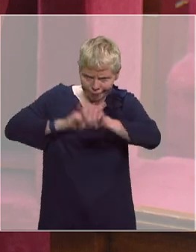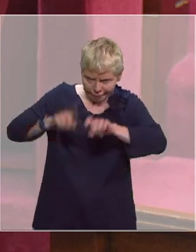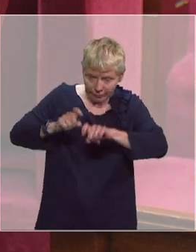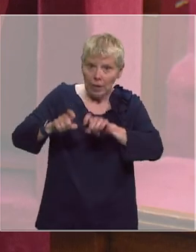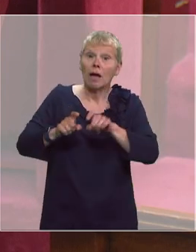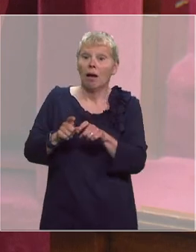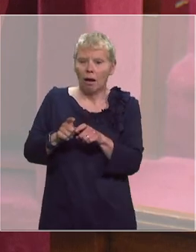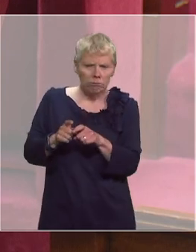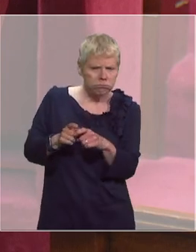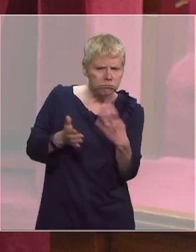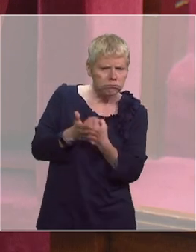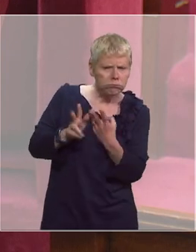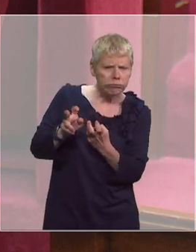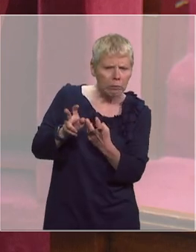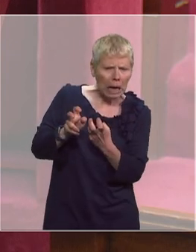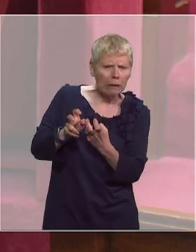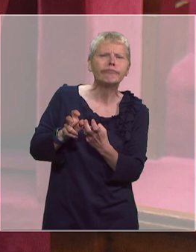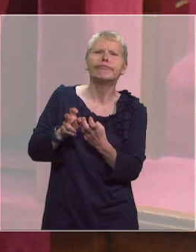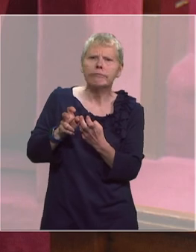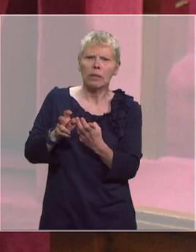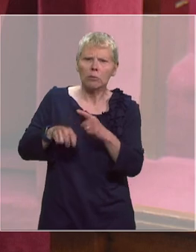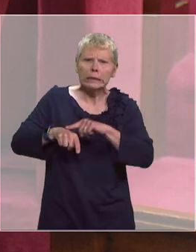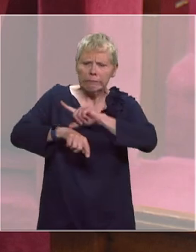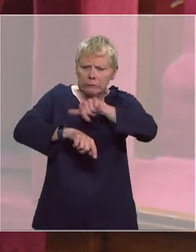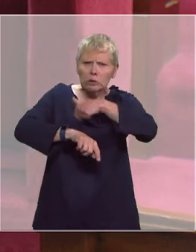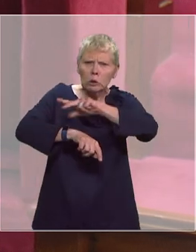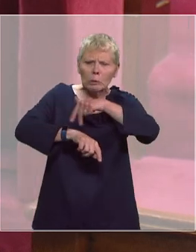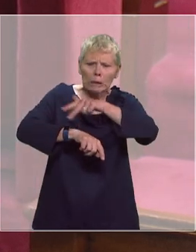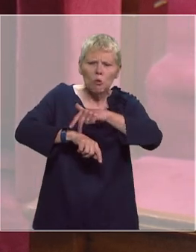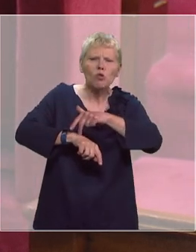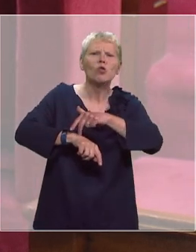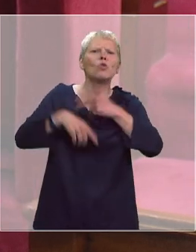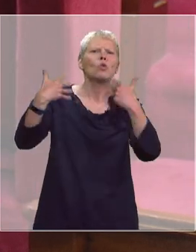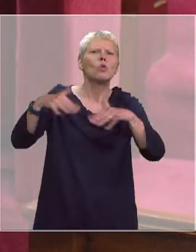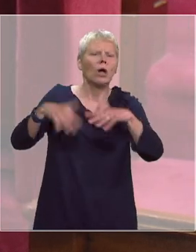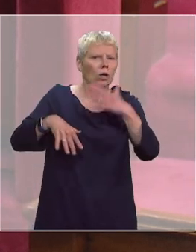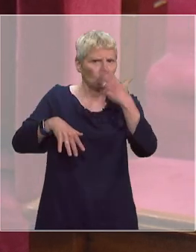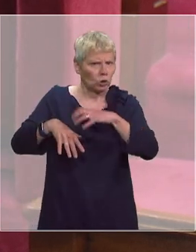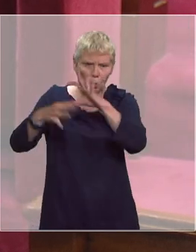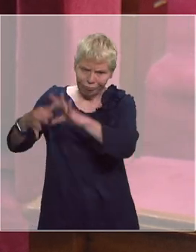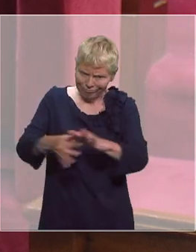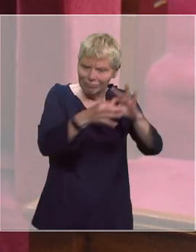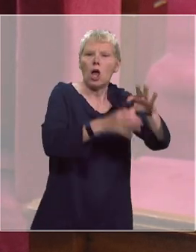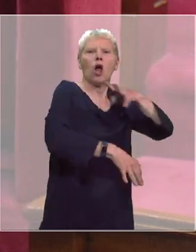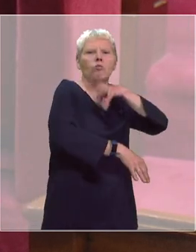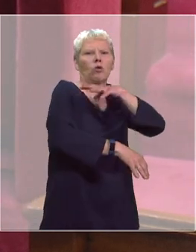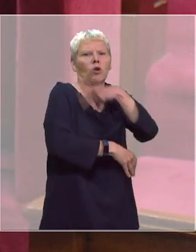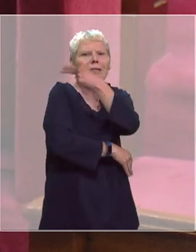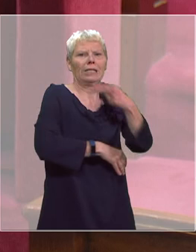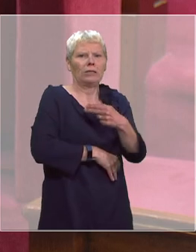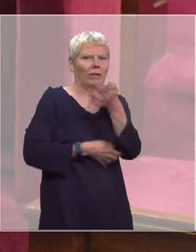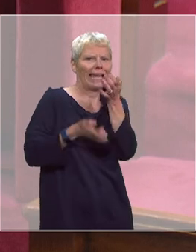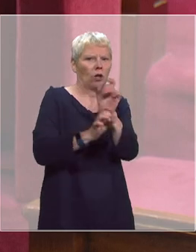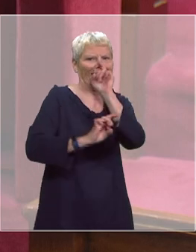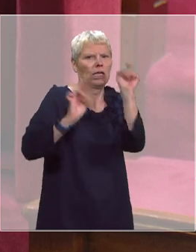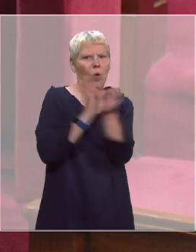compte tenu des éléments qui sont remontés au fil des heures de ce début d'enquête sous l'autorité du procureur national antitéroriste qui et